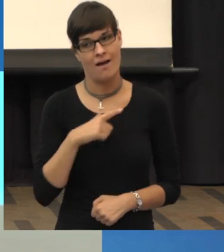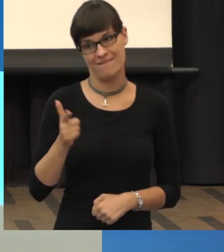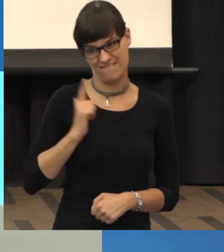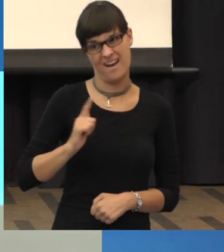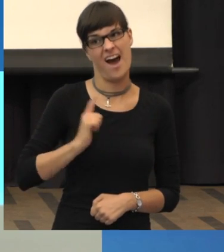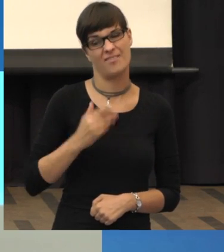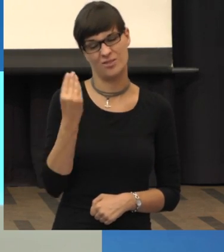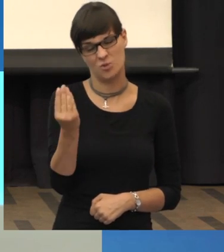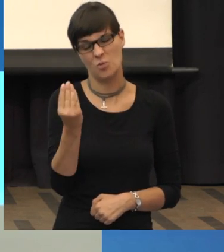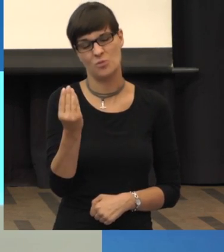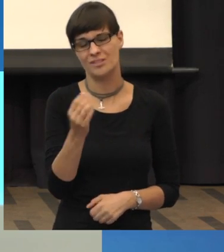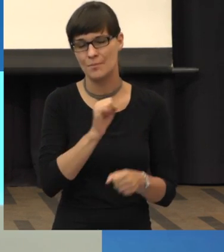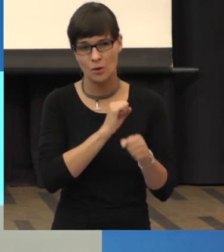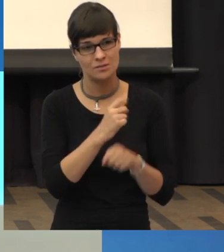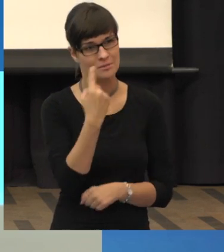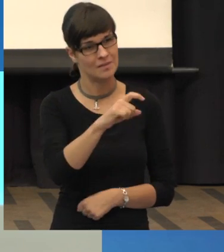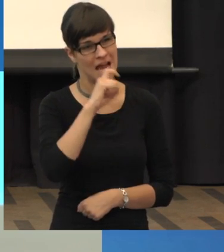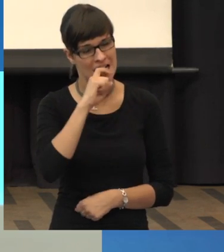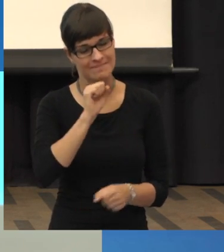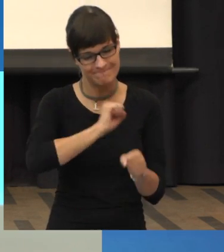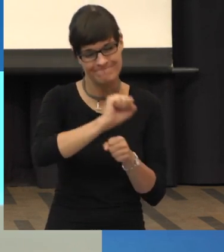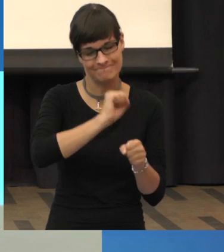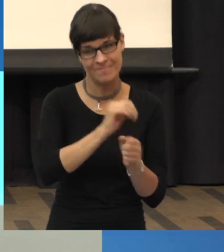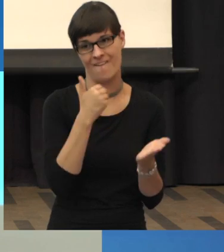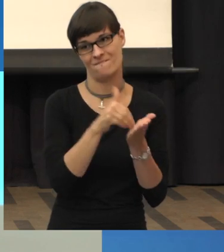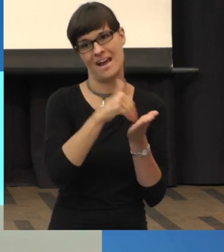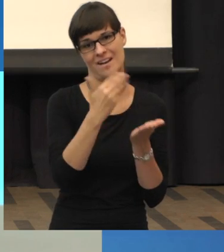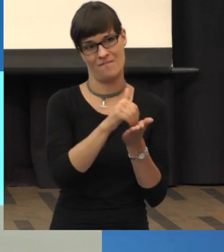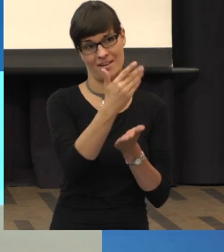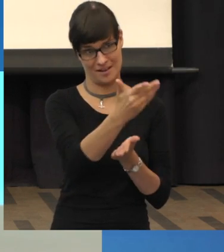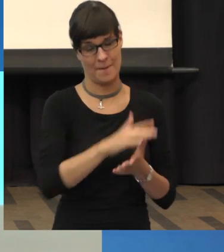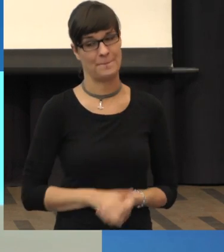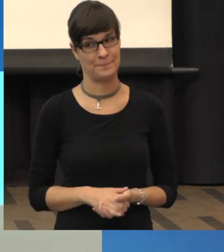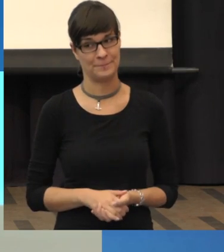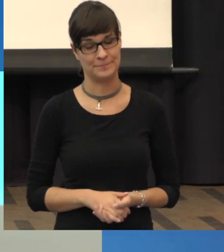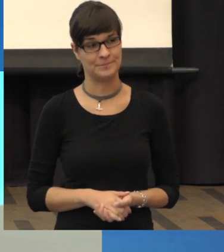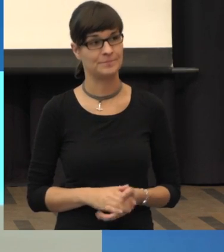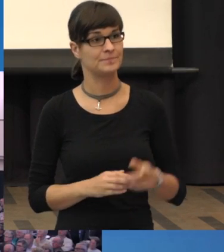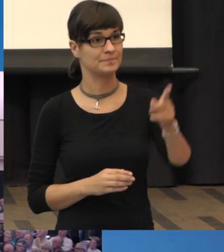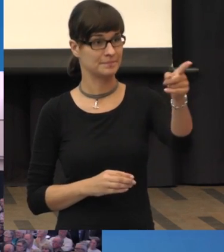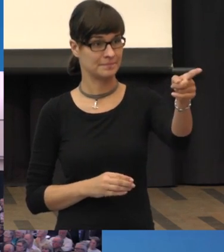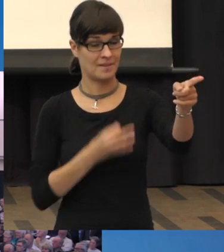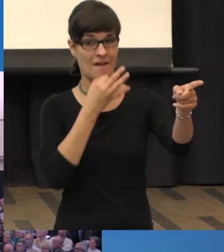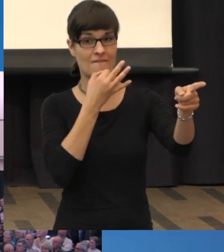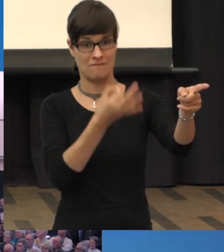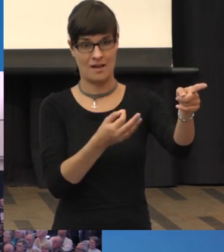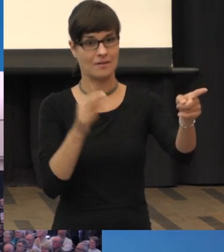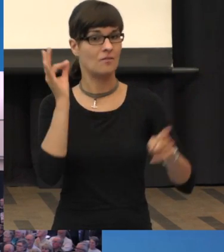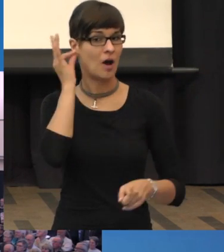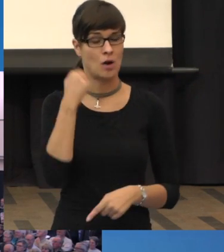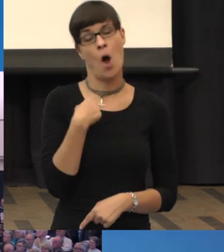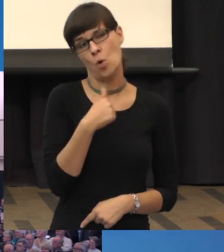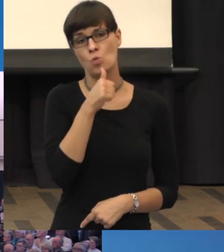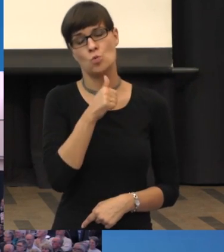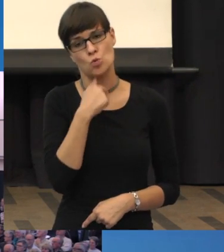dann auch, selber dran zu bleiben. So, die nächste Frage hier drüben. Ja, ich bin ein relativ junger Mensch noch.